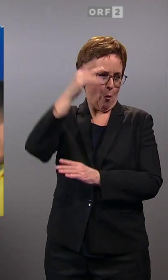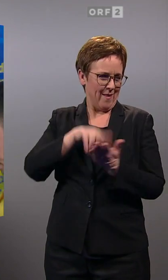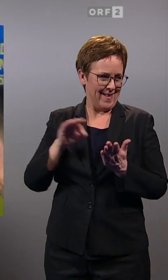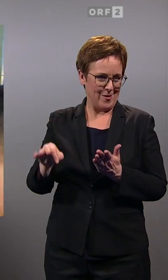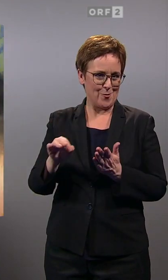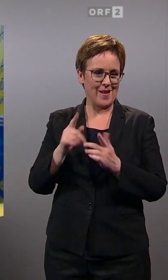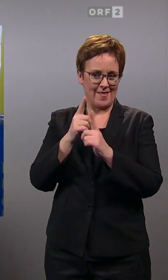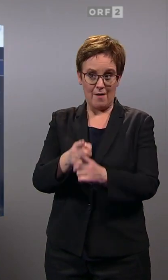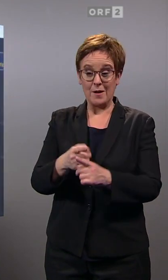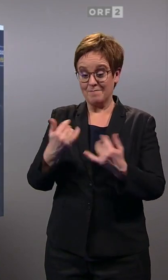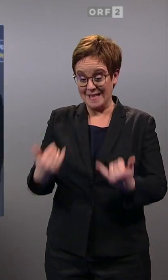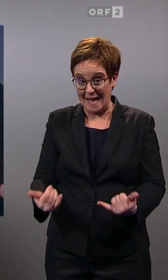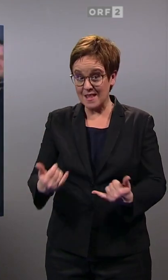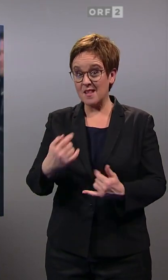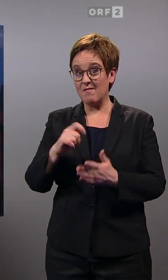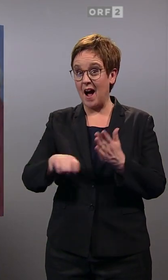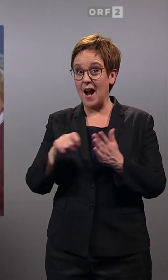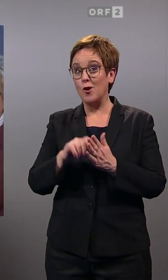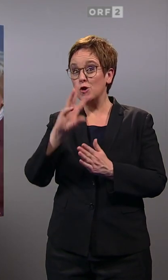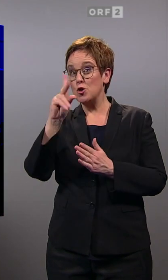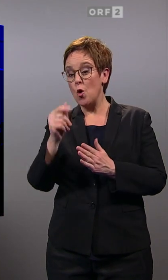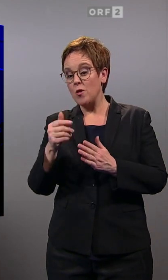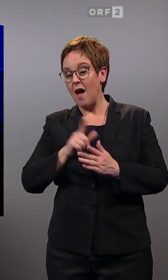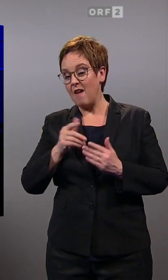aktuelle Wahl ist die Prognose nicht mehr so rosig.